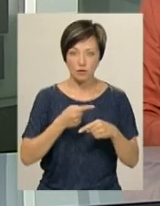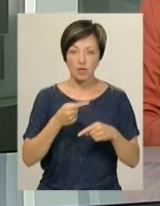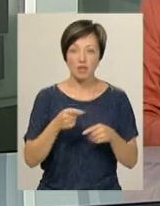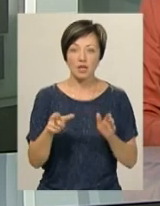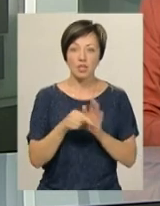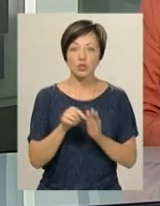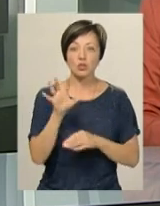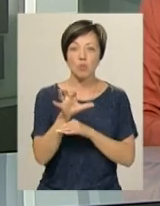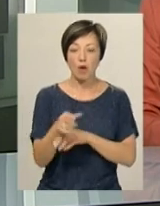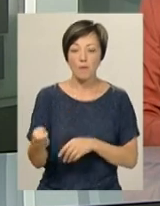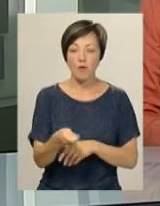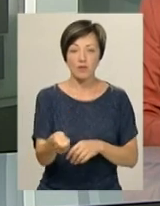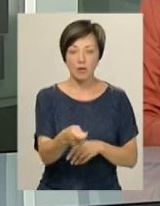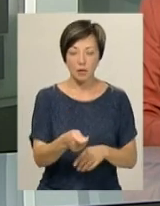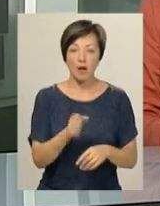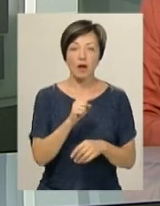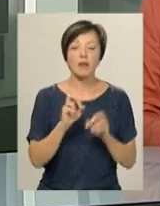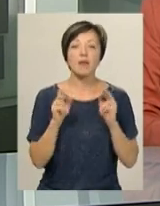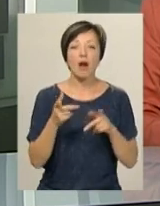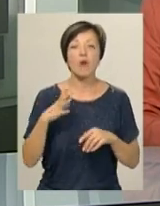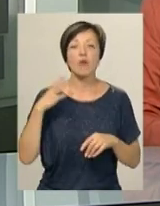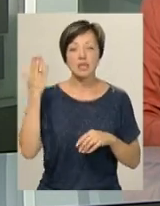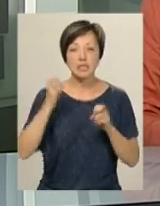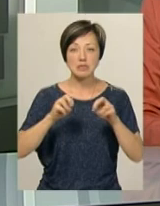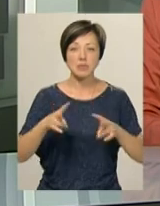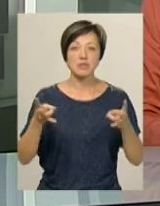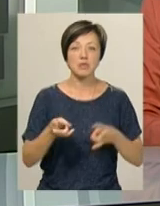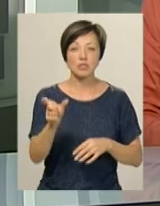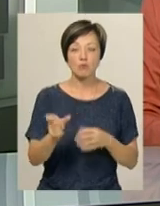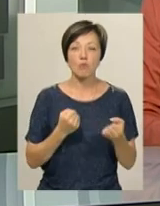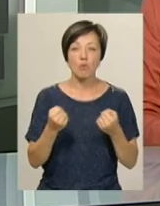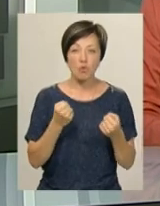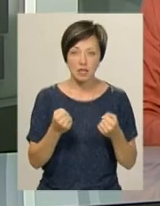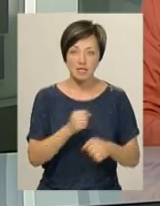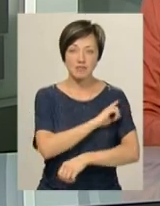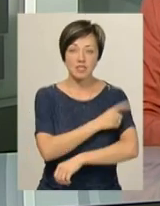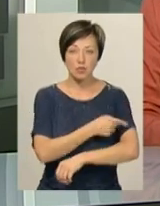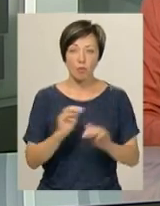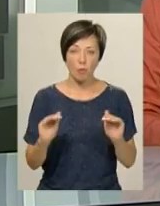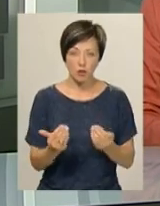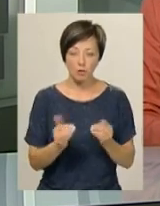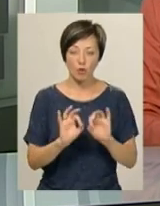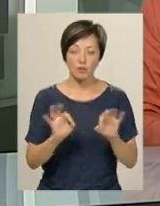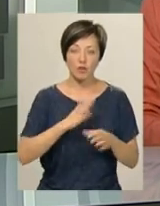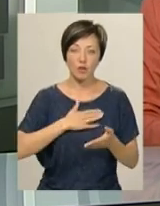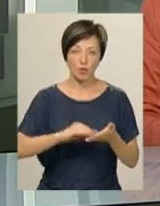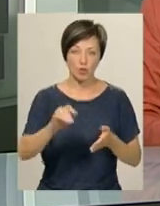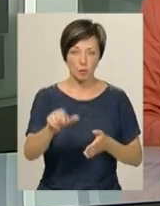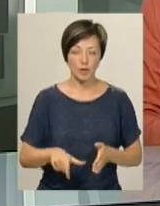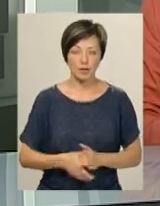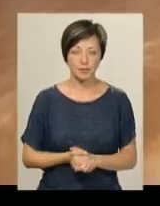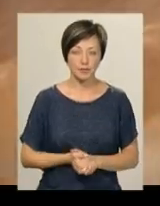собакою-поводарем Хеною. Про те, як колишній спецпризначенець бореться із фізичними обмеженнями, розповість Михайло Жила.